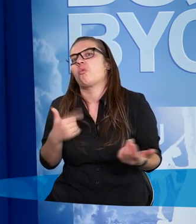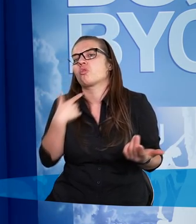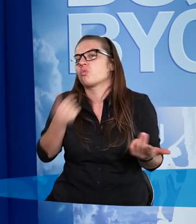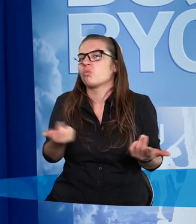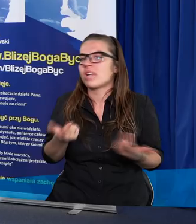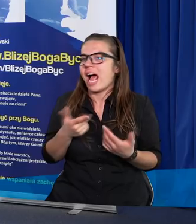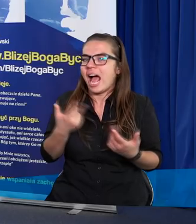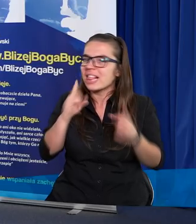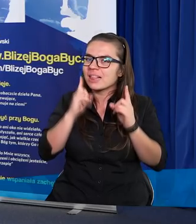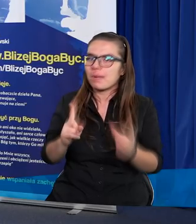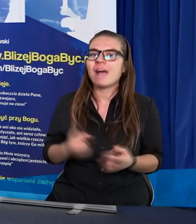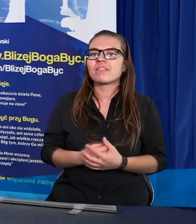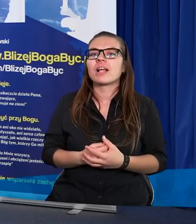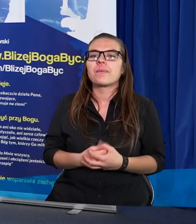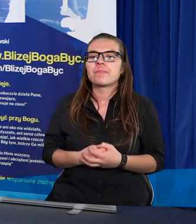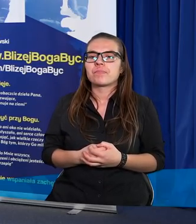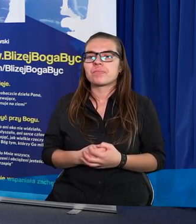tego, kto wierzy.